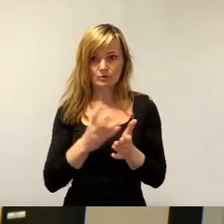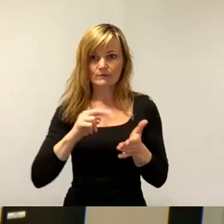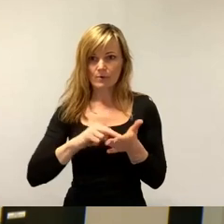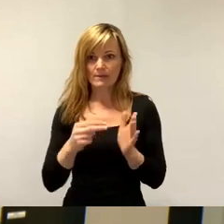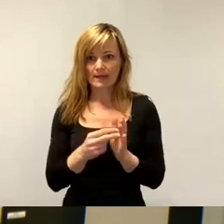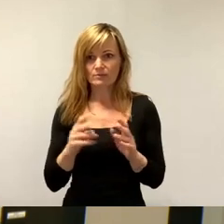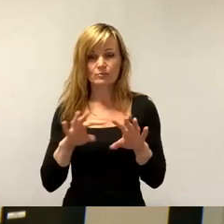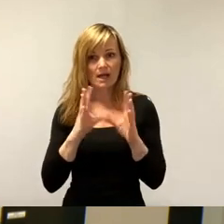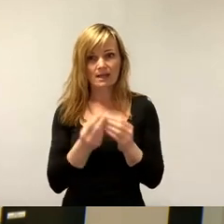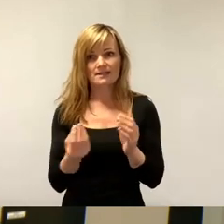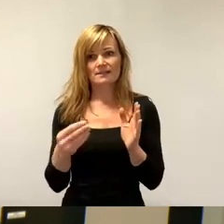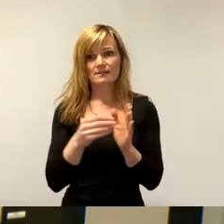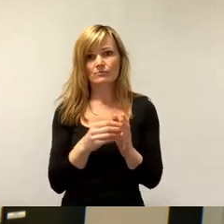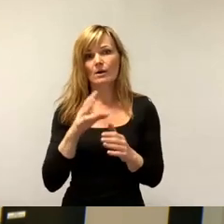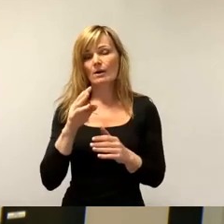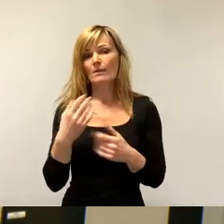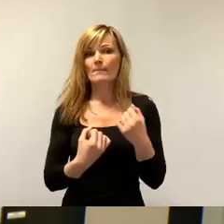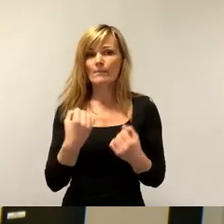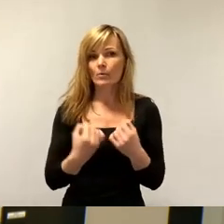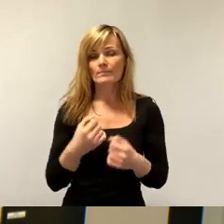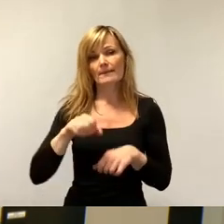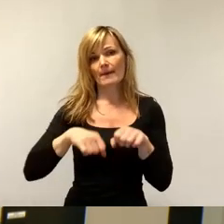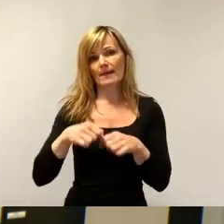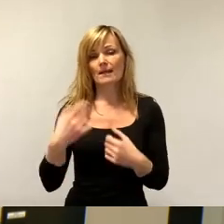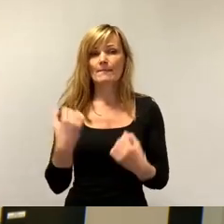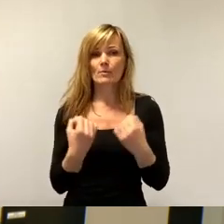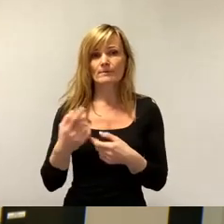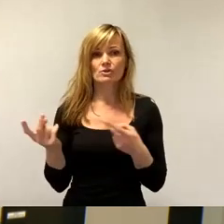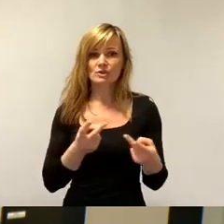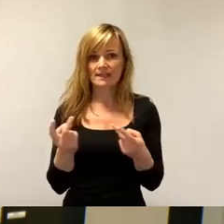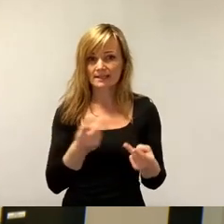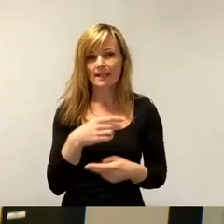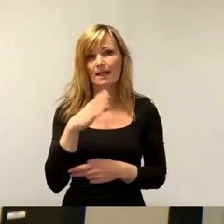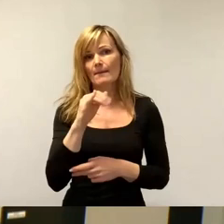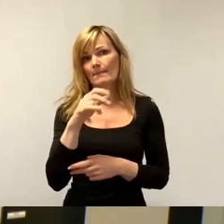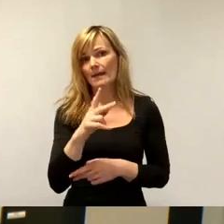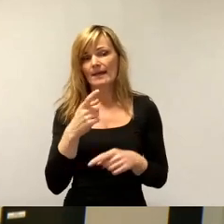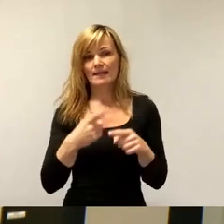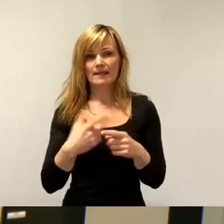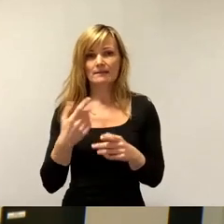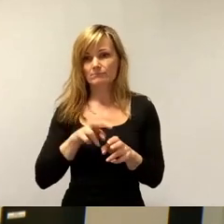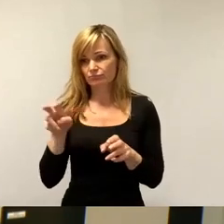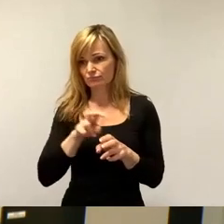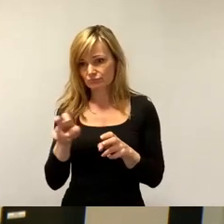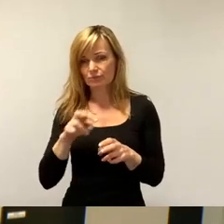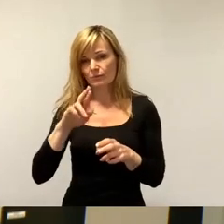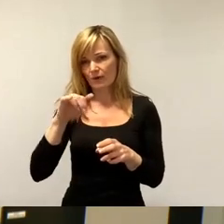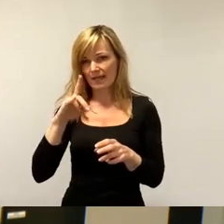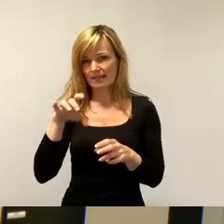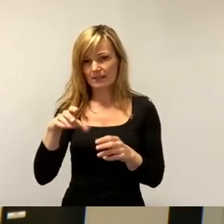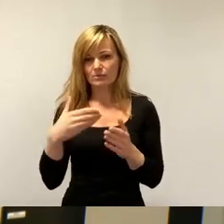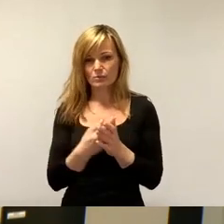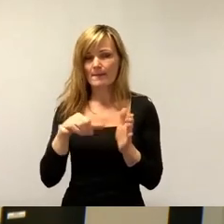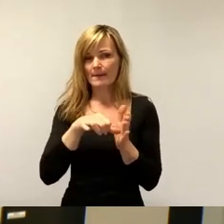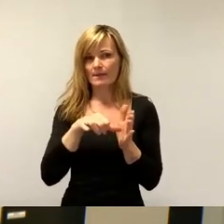werden durch Mobi-Bike, Mobi-Shuttle, Bike and Ride, Parken an den Bahnhöfen, weil das den ÖPNV